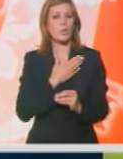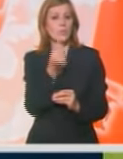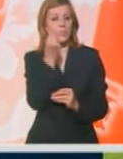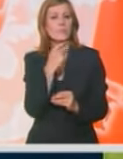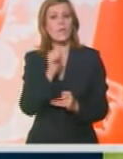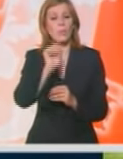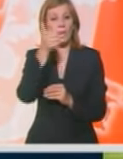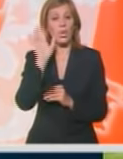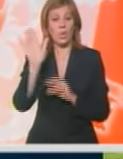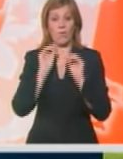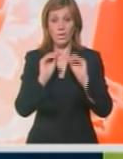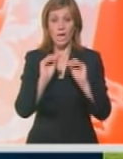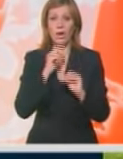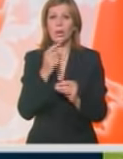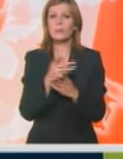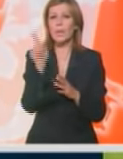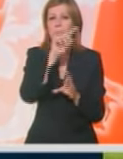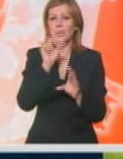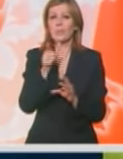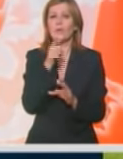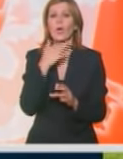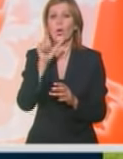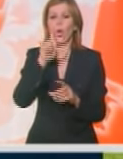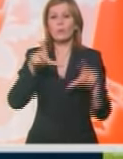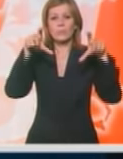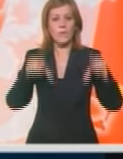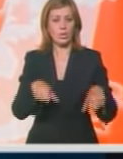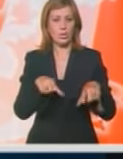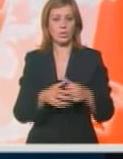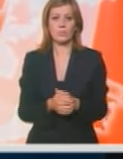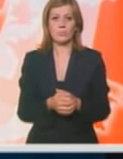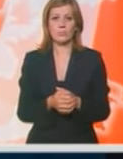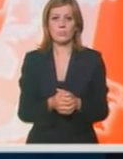Trener Arijel Jakobska u glavni cilj odredio je postizanje gola na stadionu u Humskoj.